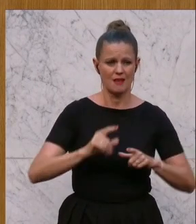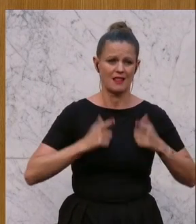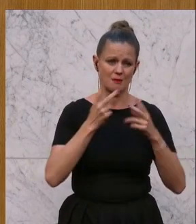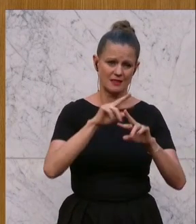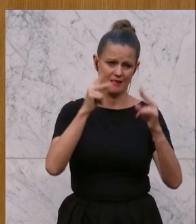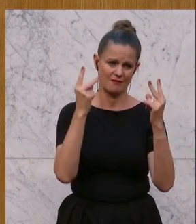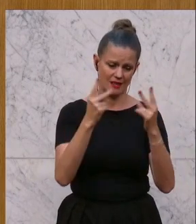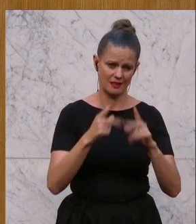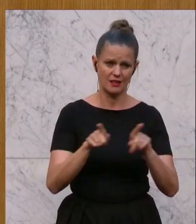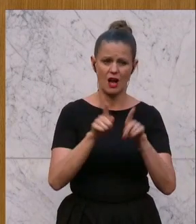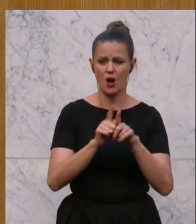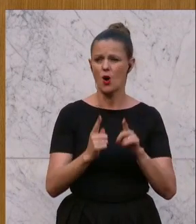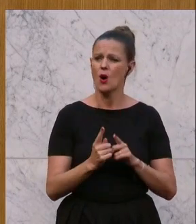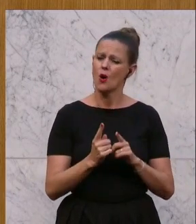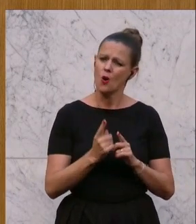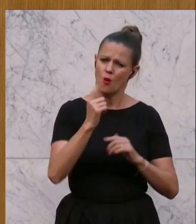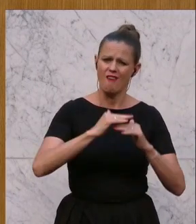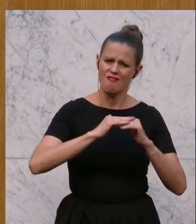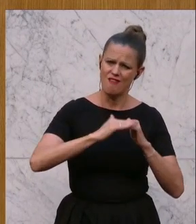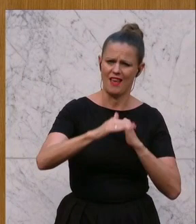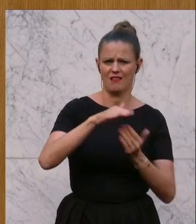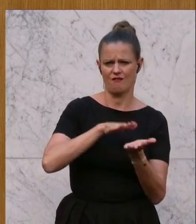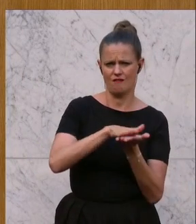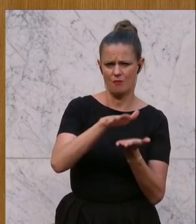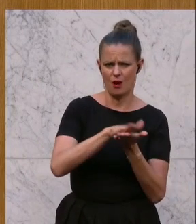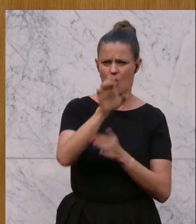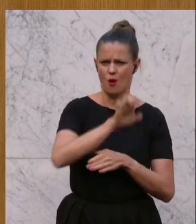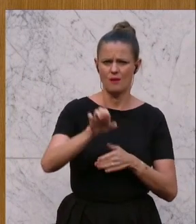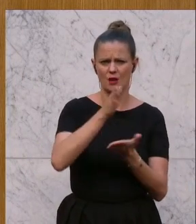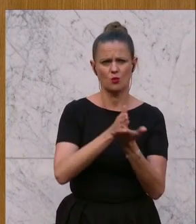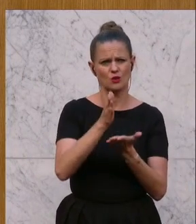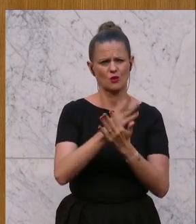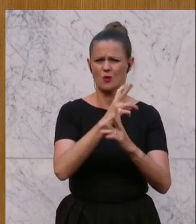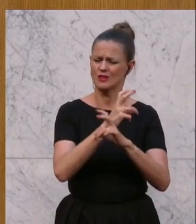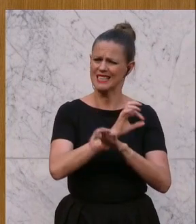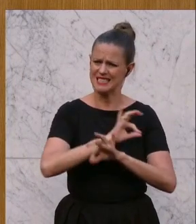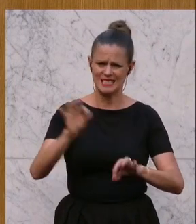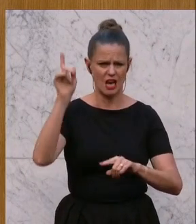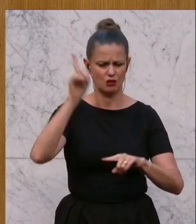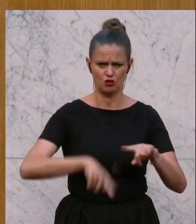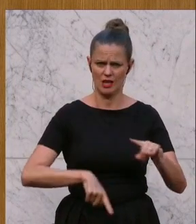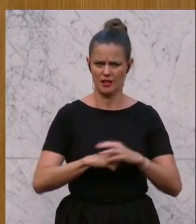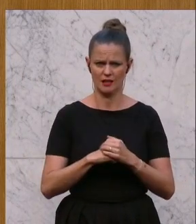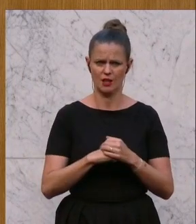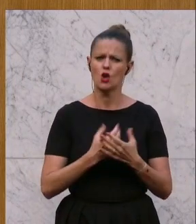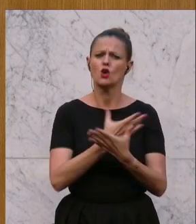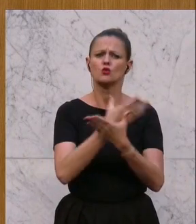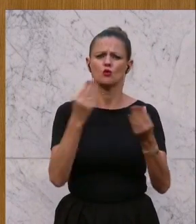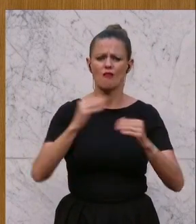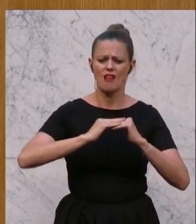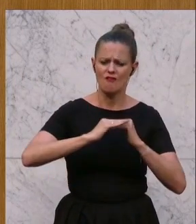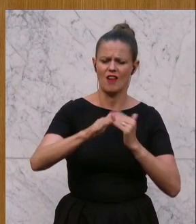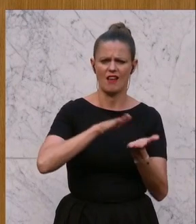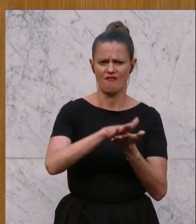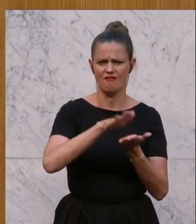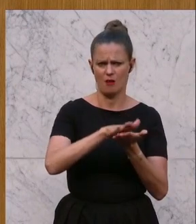vor allem der sehr, sehr hohe Flächenverbrauch. Hier ist Österreich im europäischen Schnitt sehr schlecht. Wir haben einen weit zu hohen Flächenverbrauch